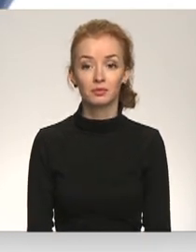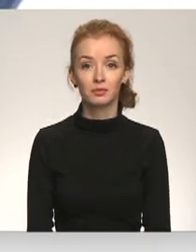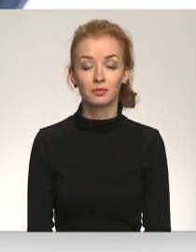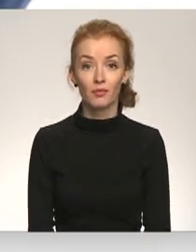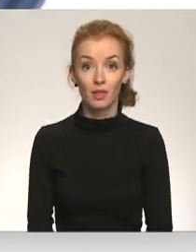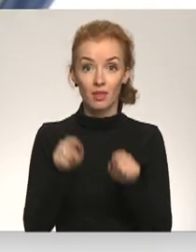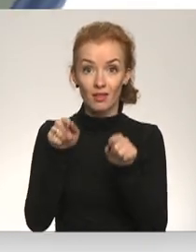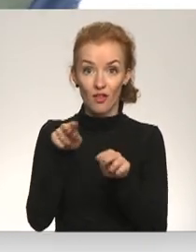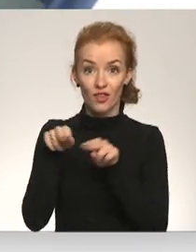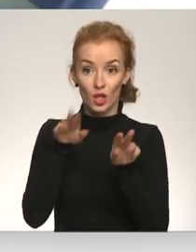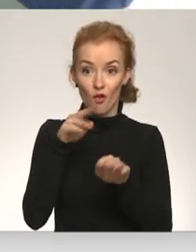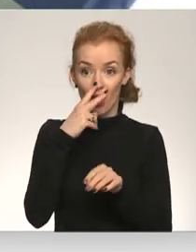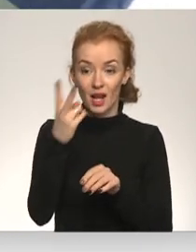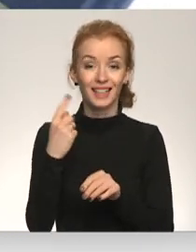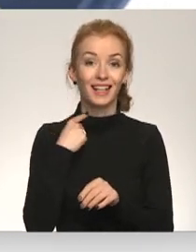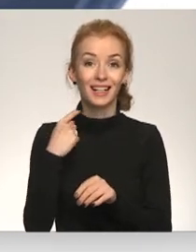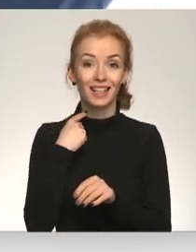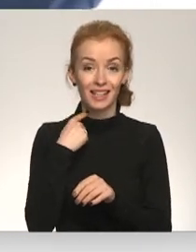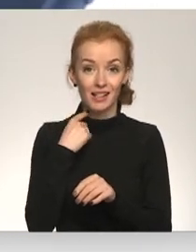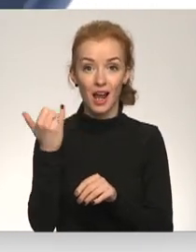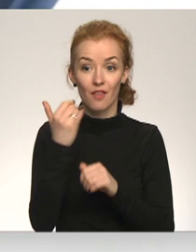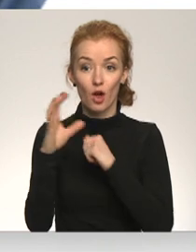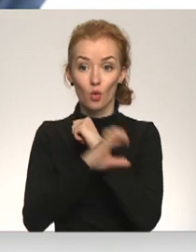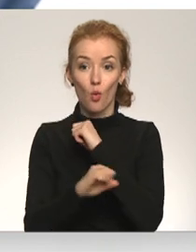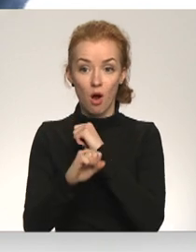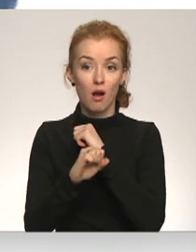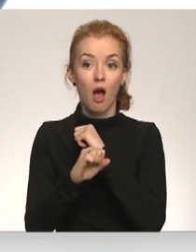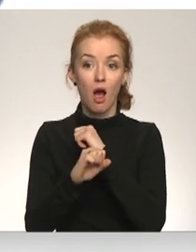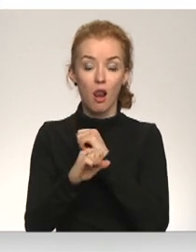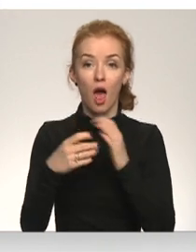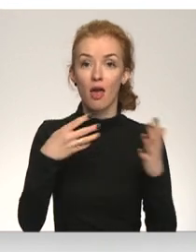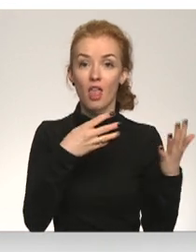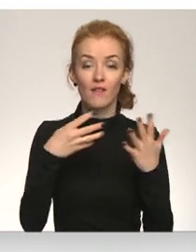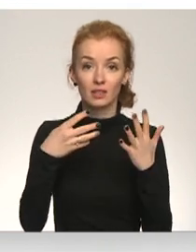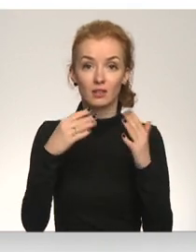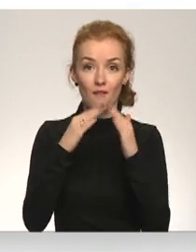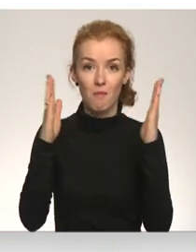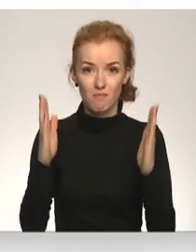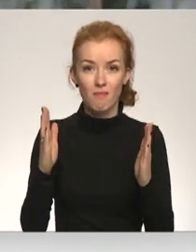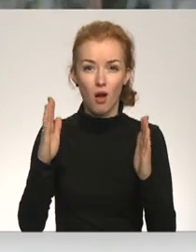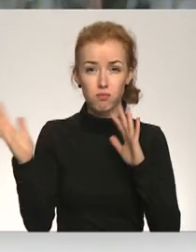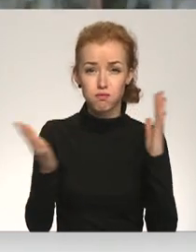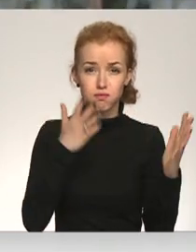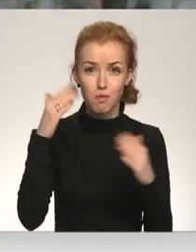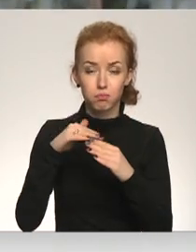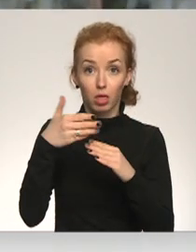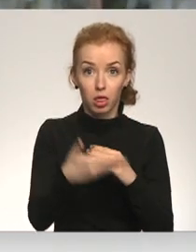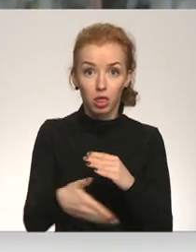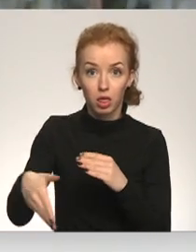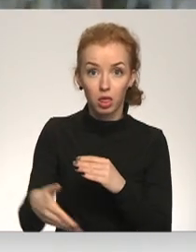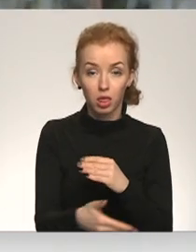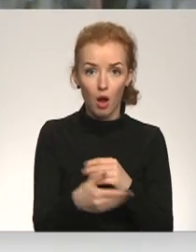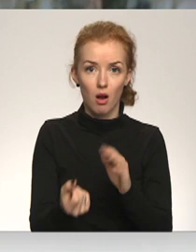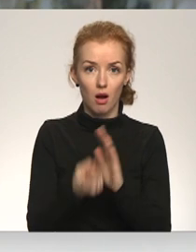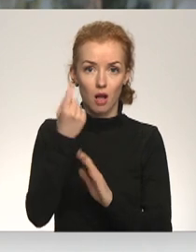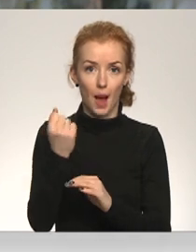Šajos kadros redzams, kā Rīgā janvār izskaņā vētras laikā kādai 9. mājai tika norauta balkona māla. Tādējād apdraudot arī